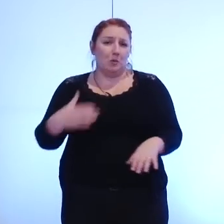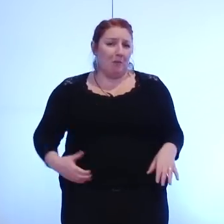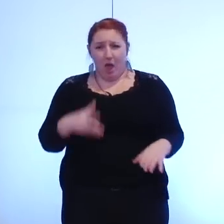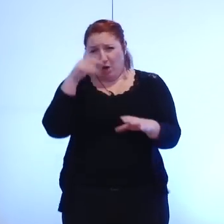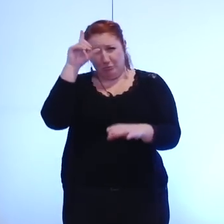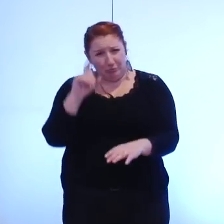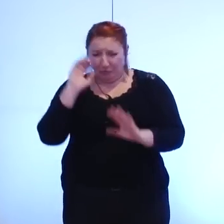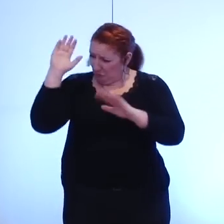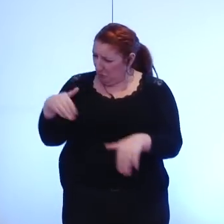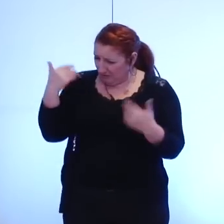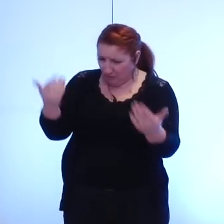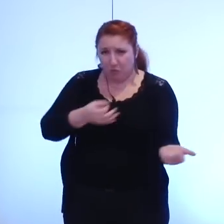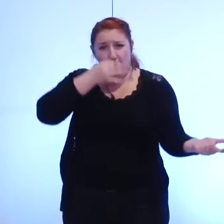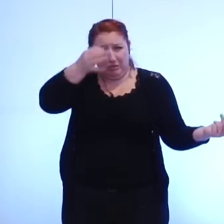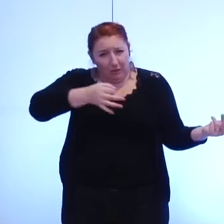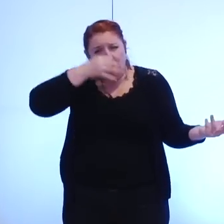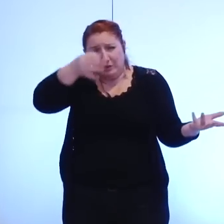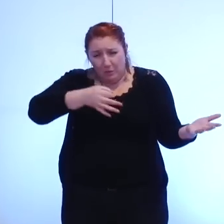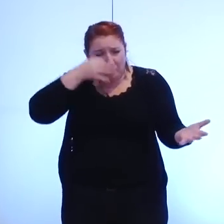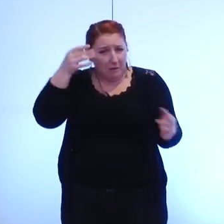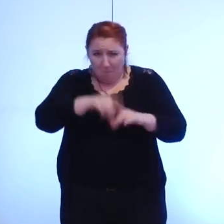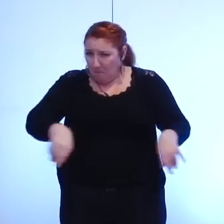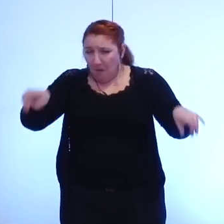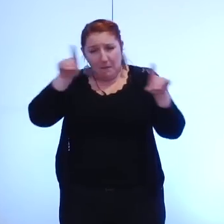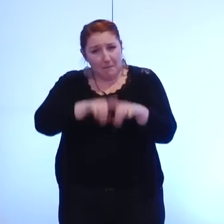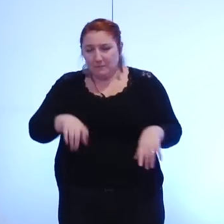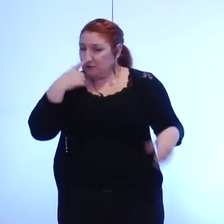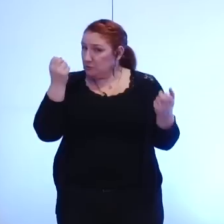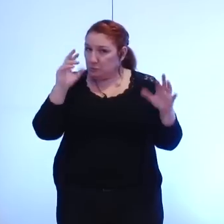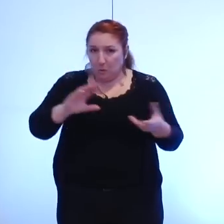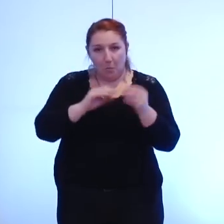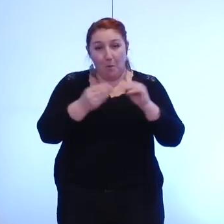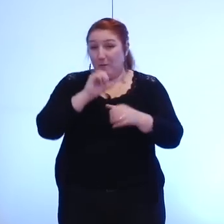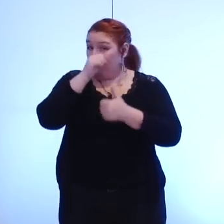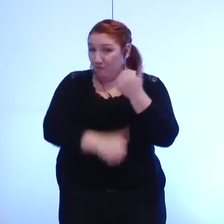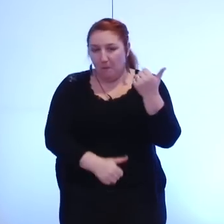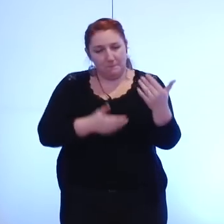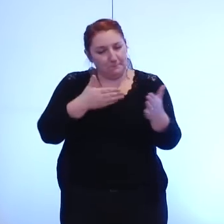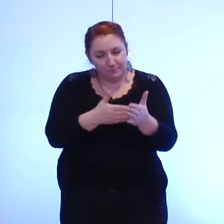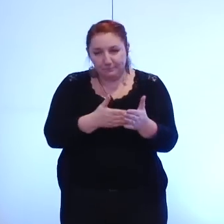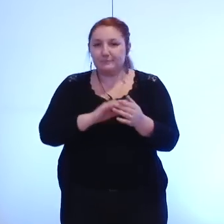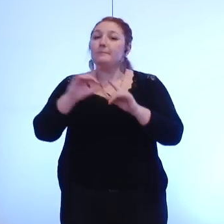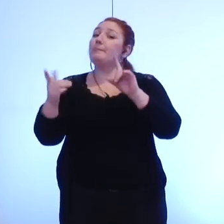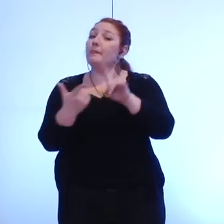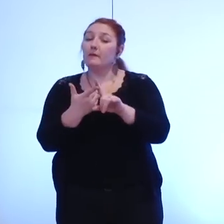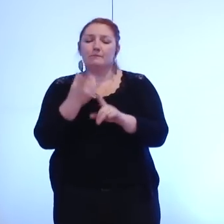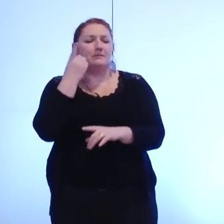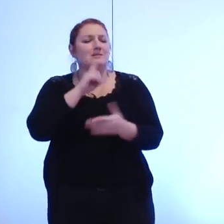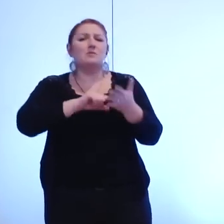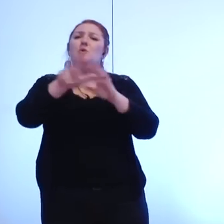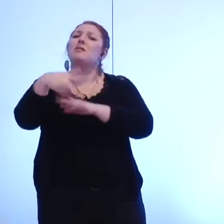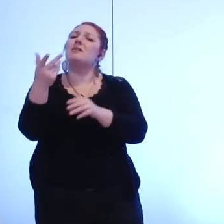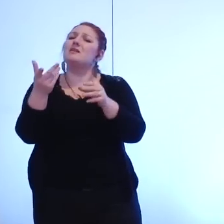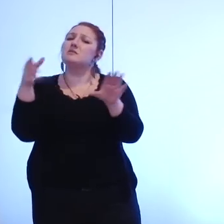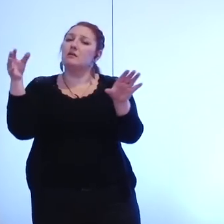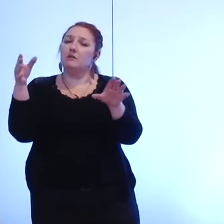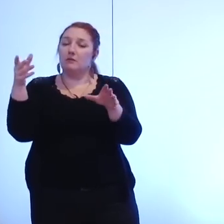début de ce mandat et puis la deuxième chose en passant quand même qui avait été écartée en décembre 2013 c'est